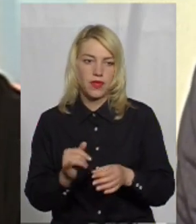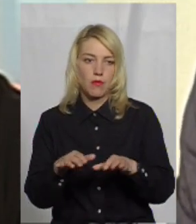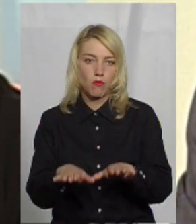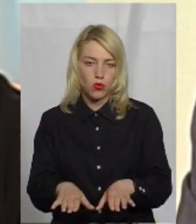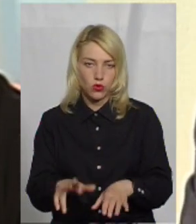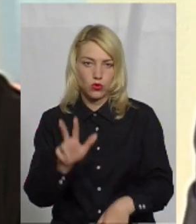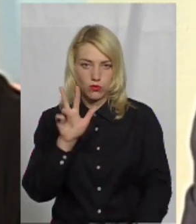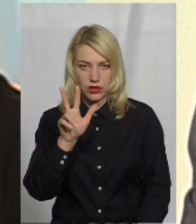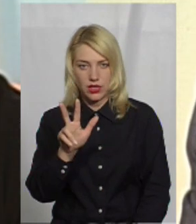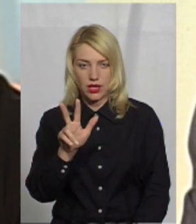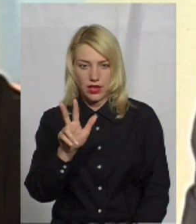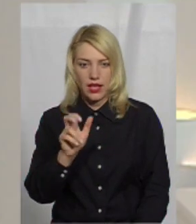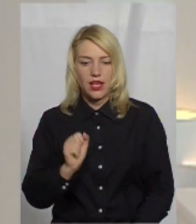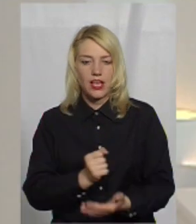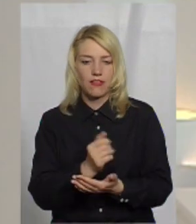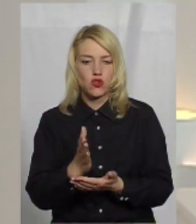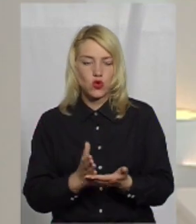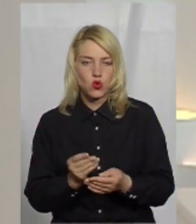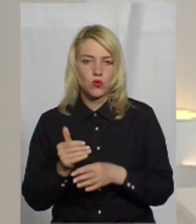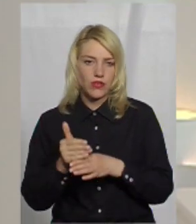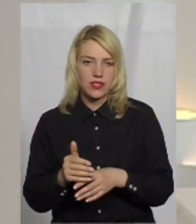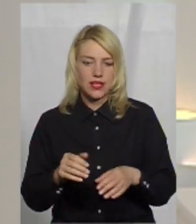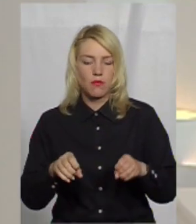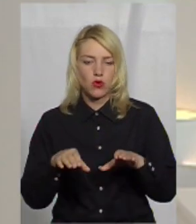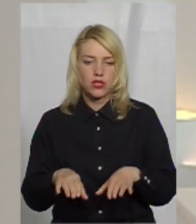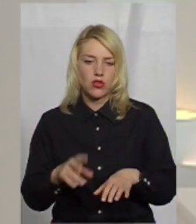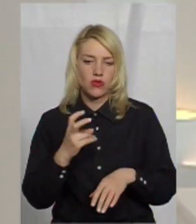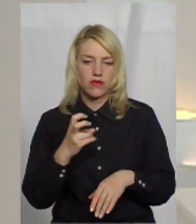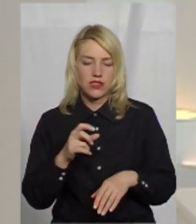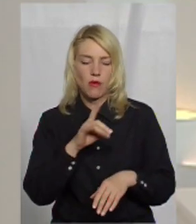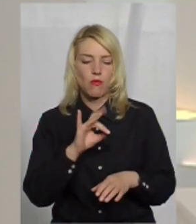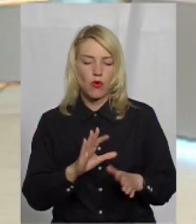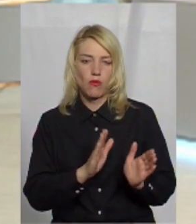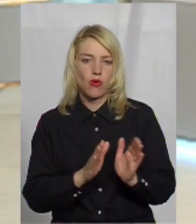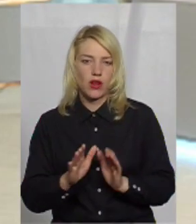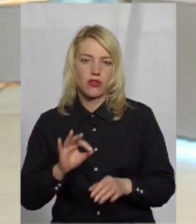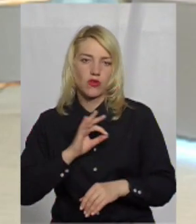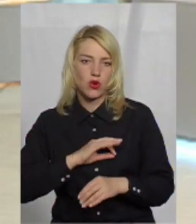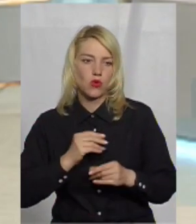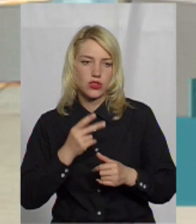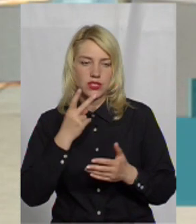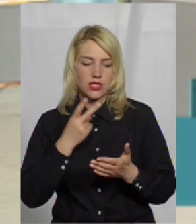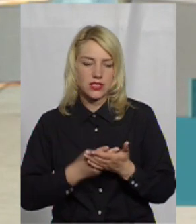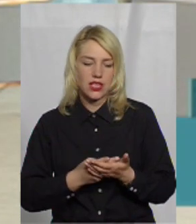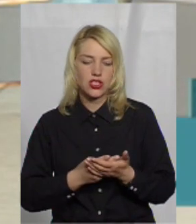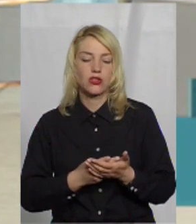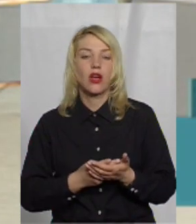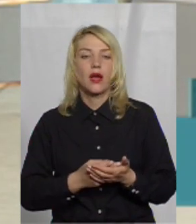3 інфраструктурної субвенції постановлено номер 200 про порядок використання коштів, зазначене придбання